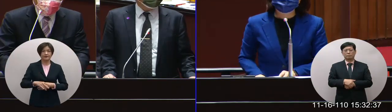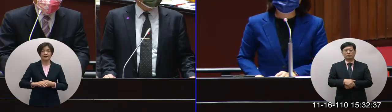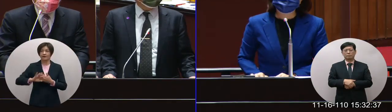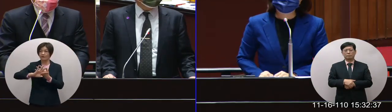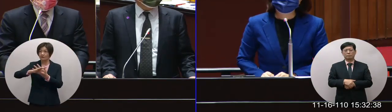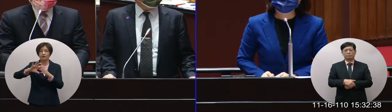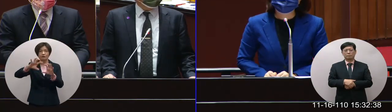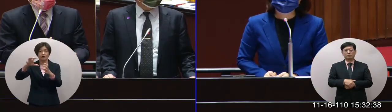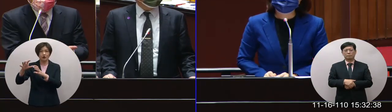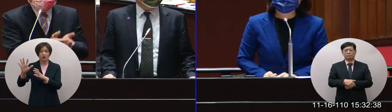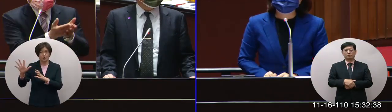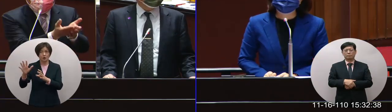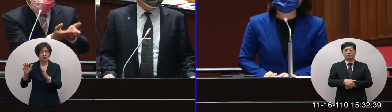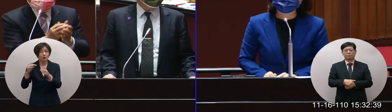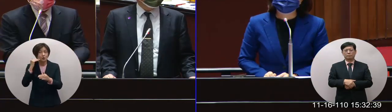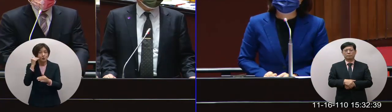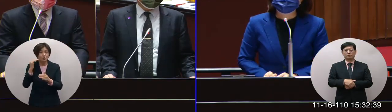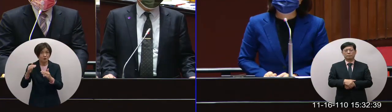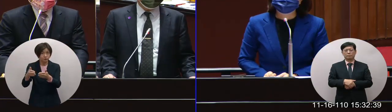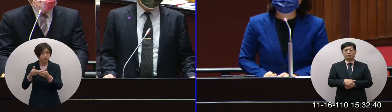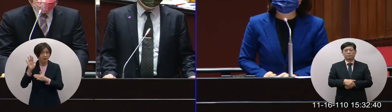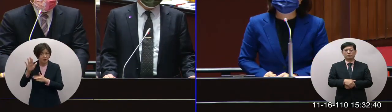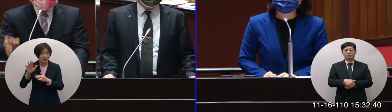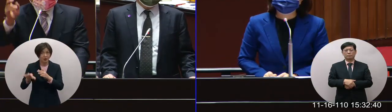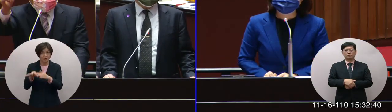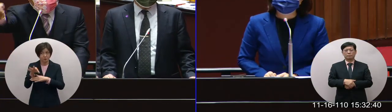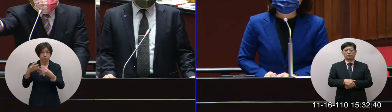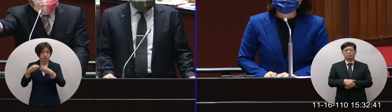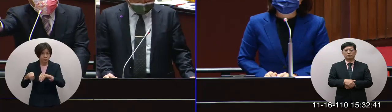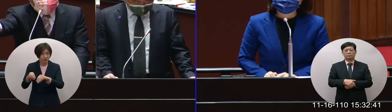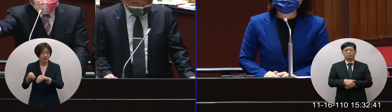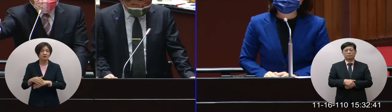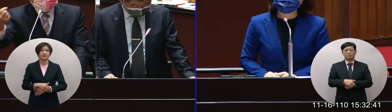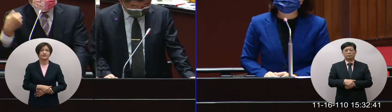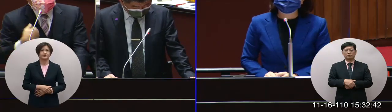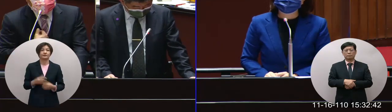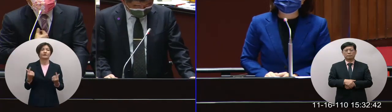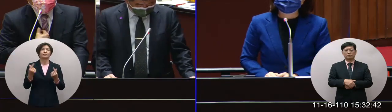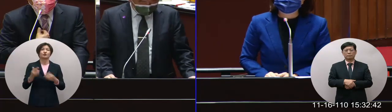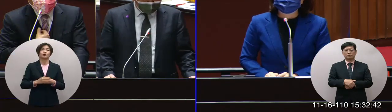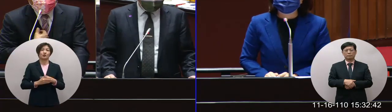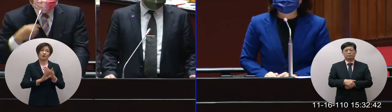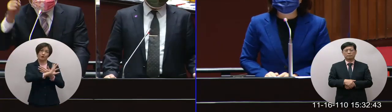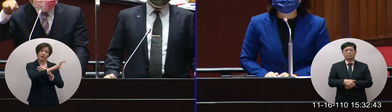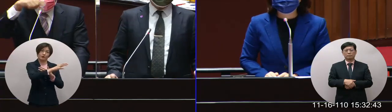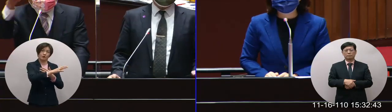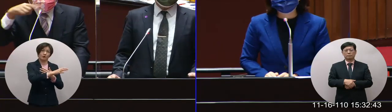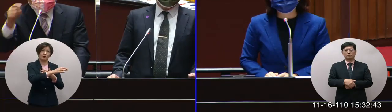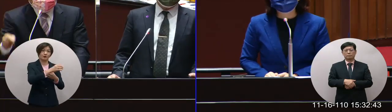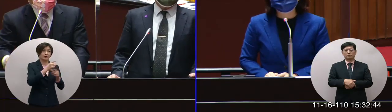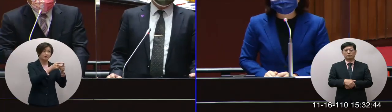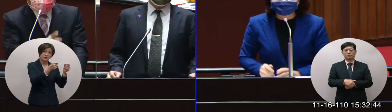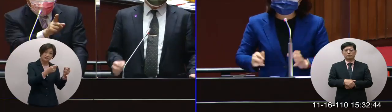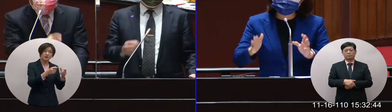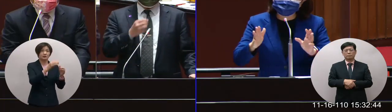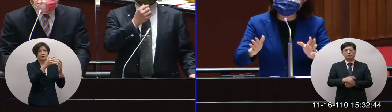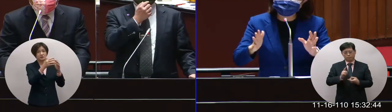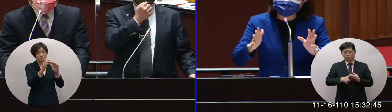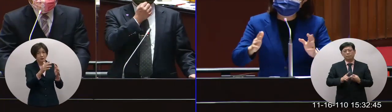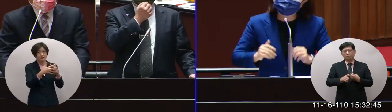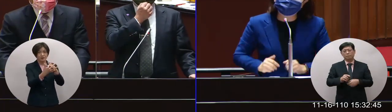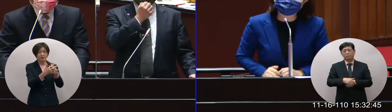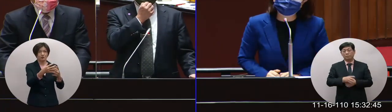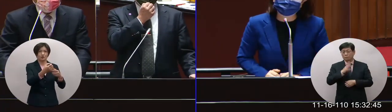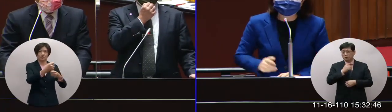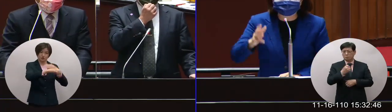的國家有需要的國家然後我們堅增給他就像人家把疫苗堅增給我們這都散得行完啦但是